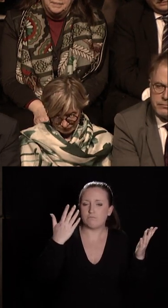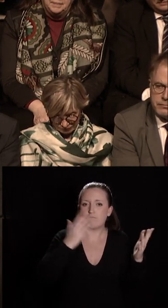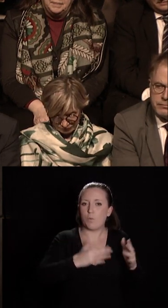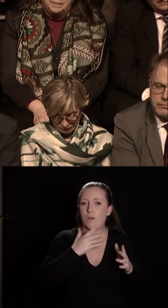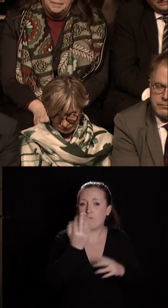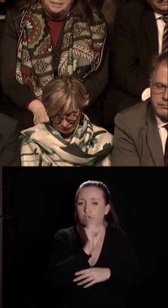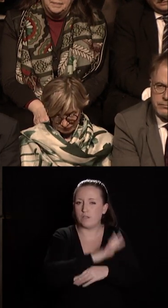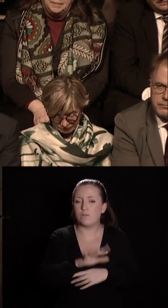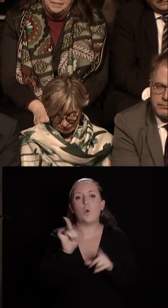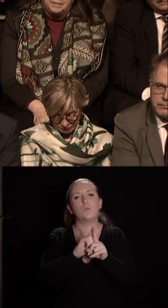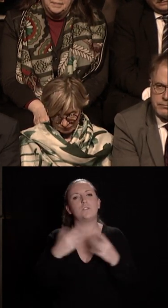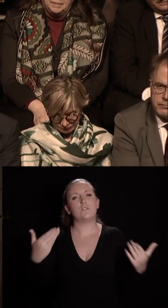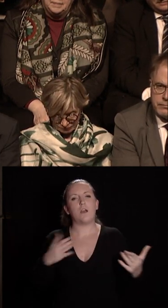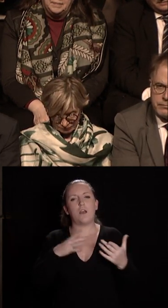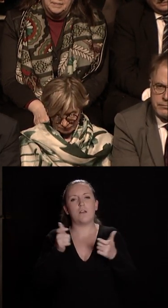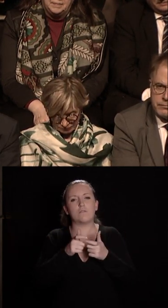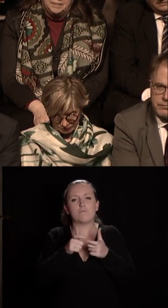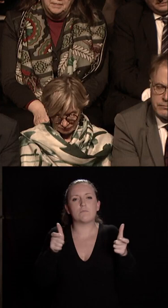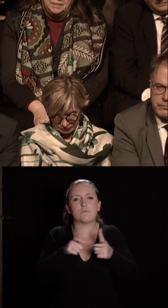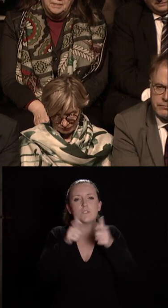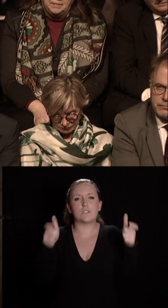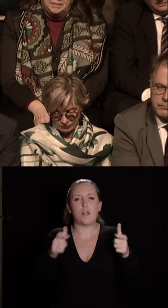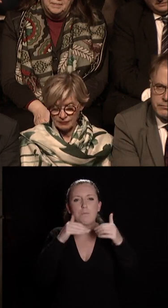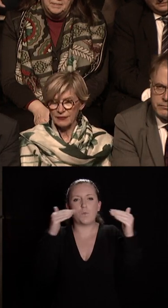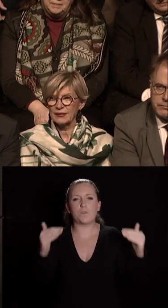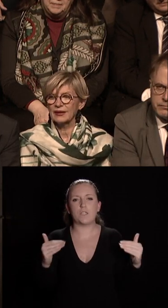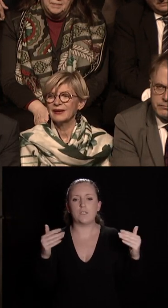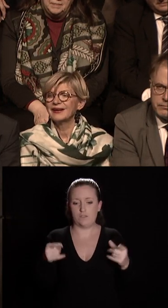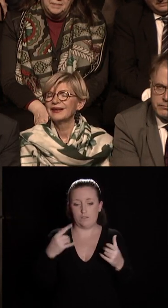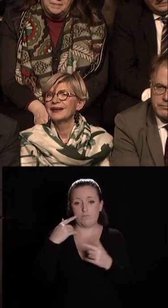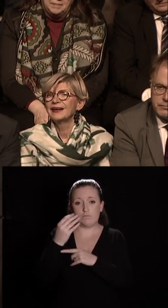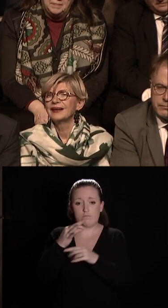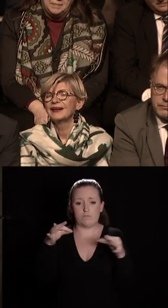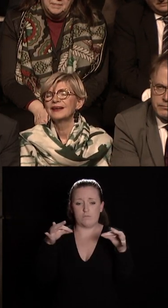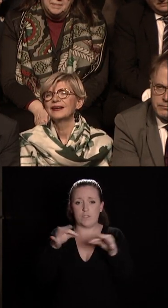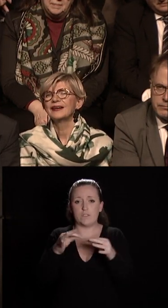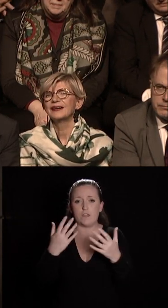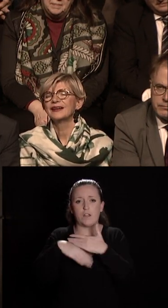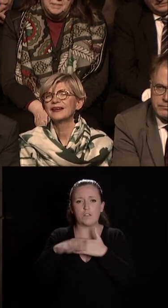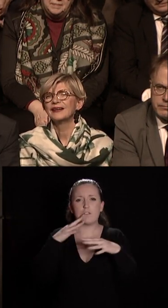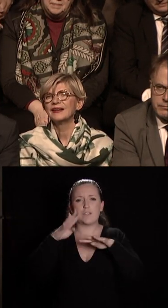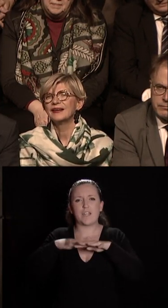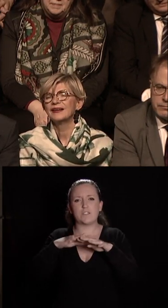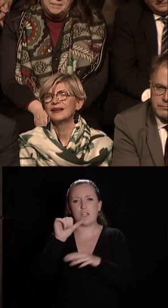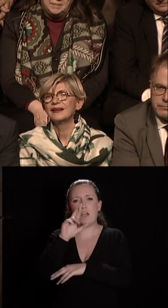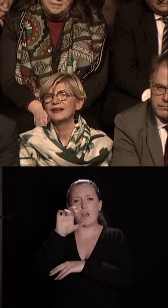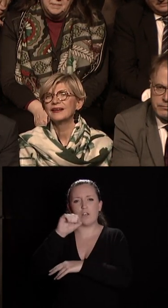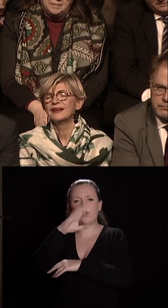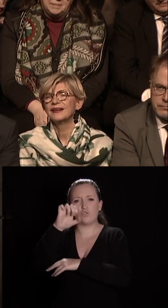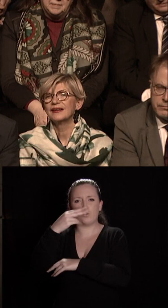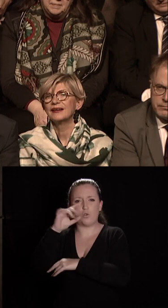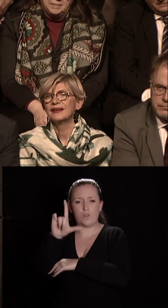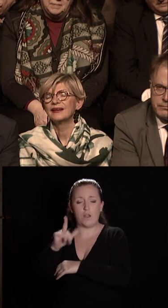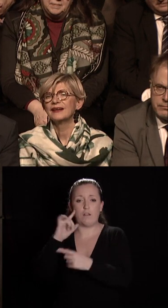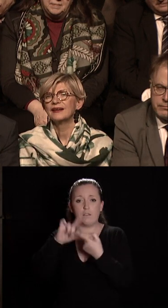nouvellement labellisé une scène d'intérêt national art, enfance et jeunesse c'est dans le quartier de l'arsenal avant même que ce nouveau